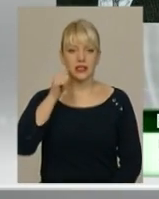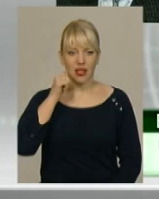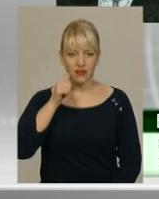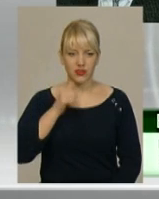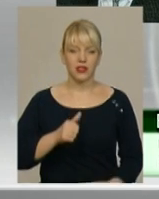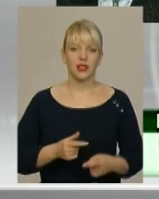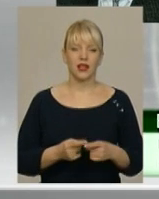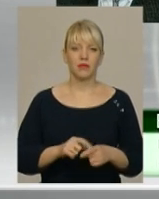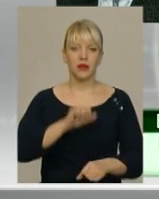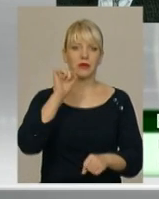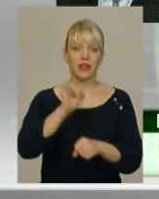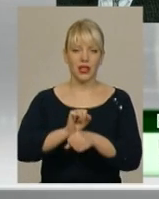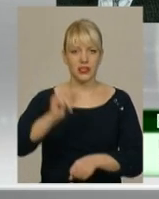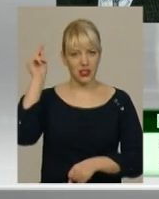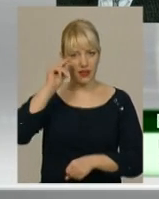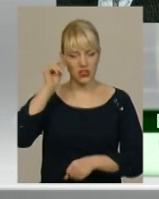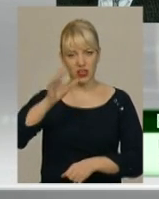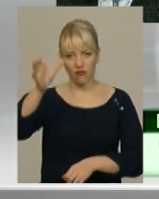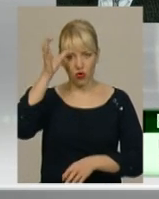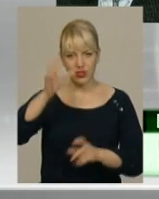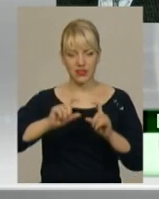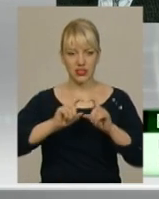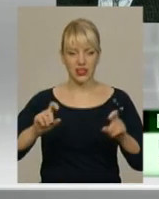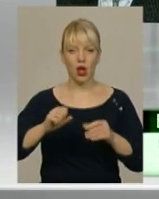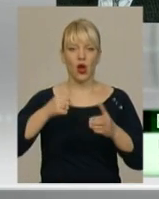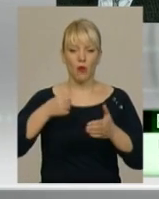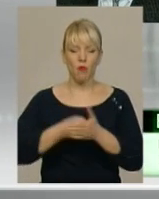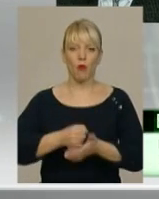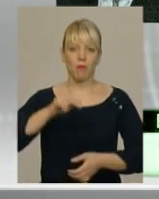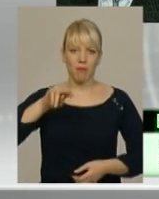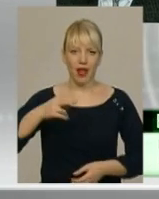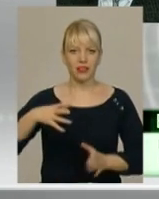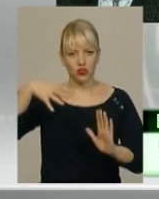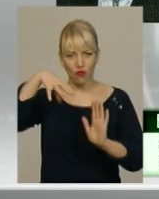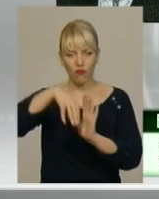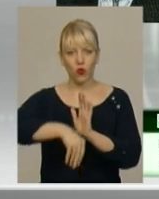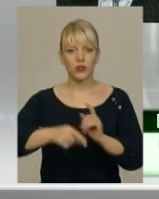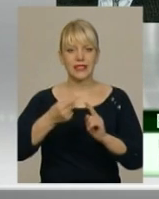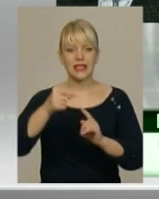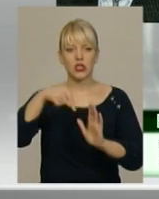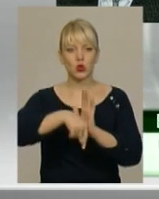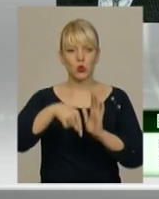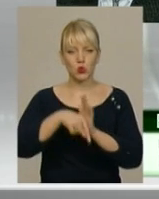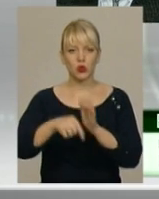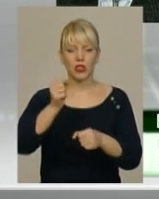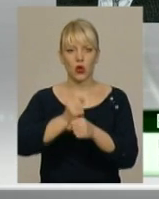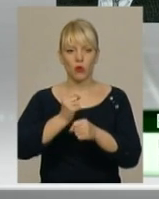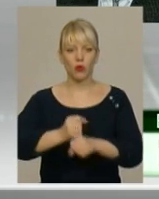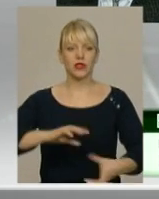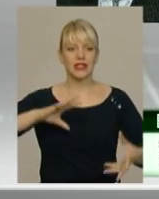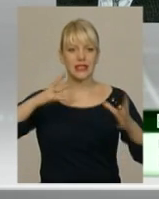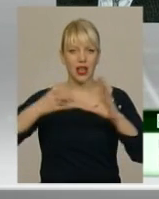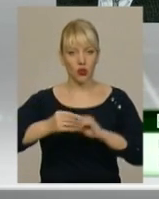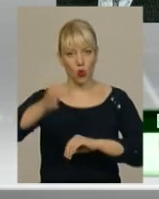навчання у загальноосвітніх закладах. По п'ятницю включно. Це стосується роботи загальноосвітніх